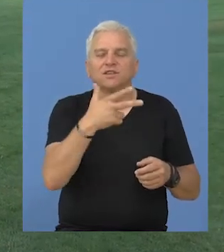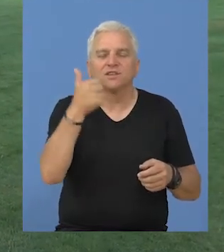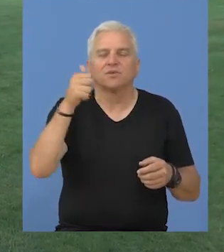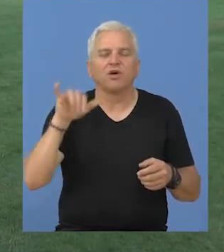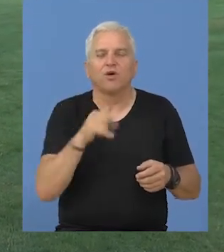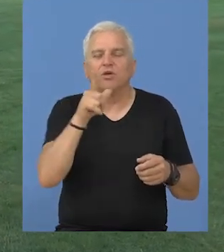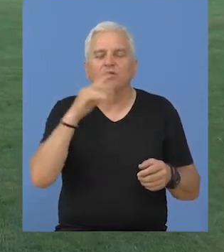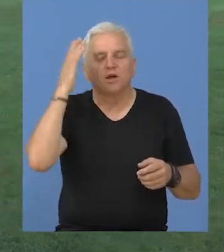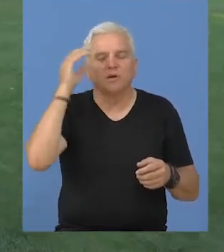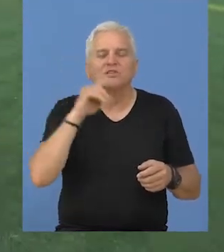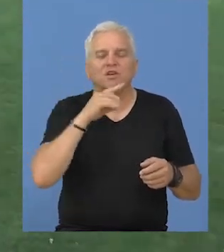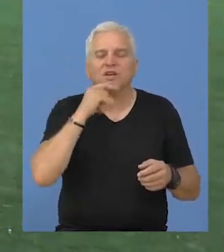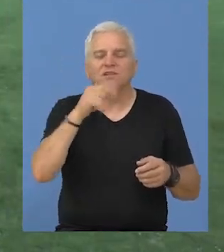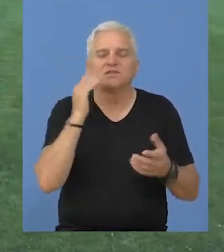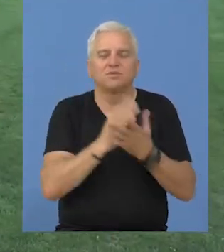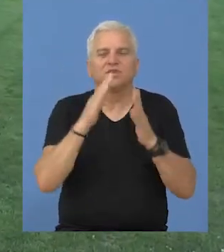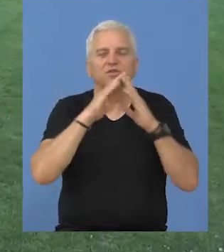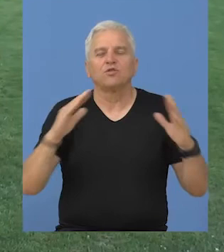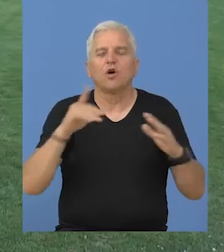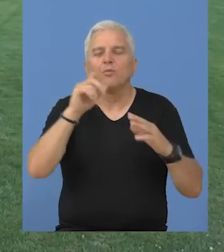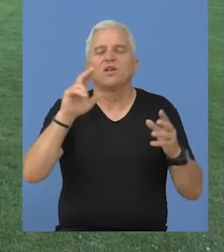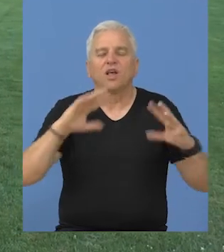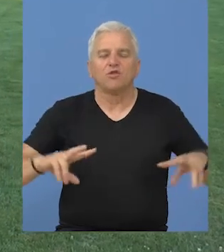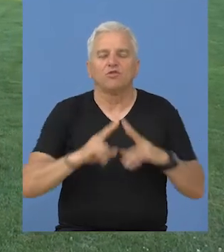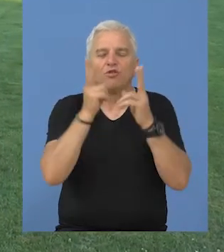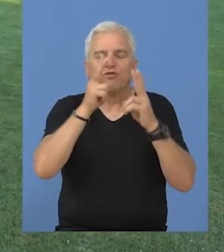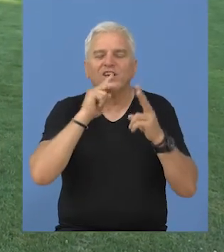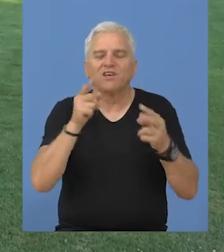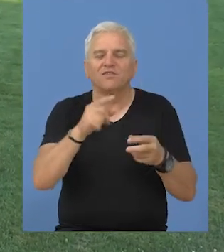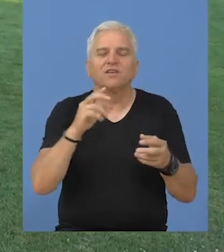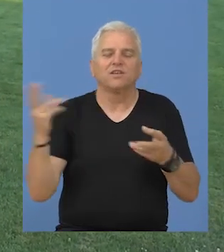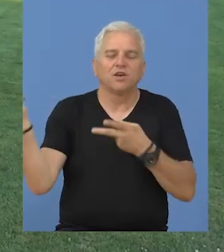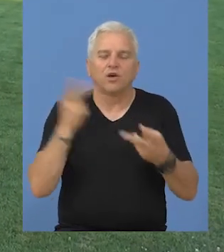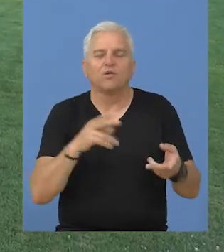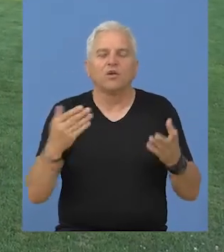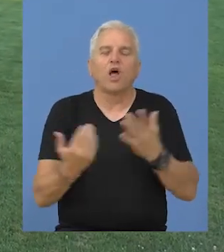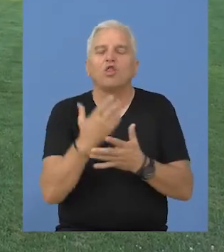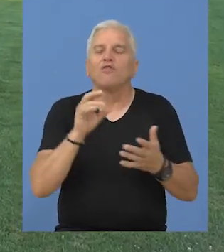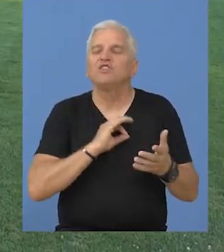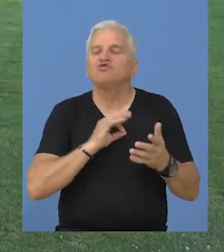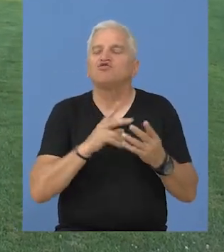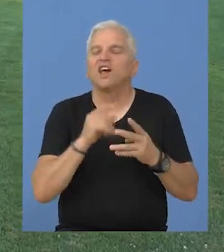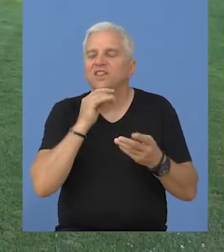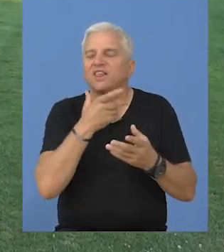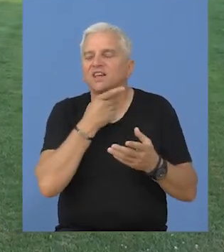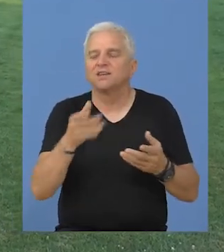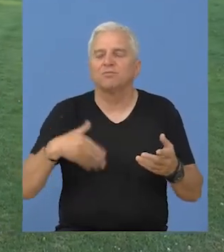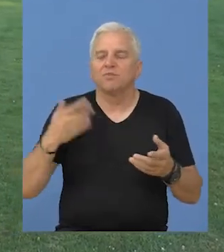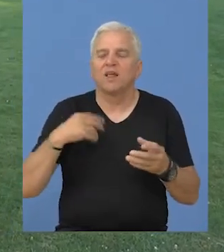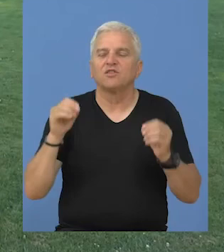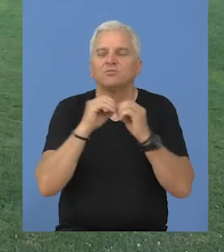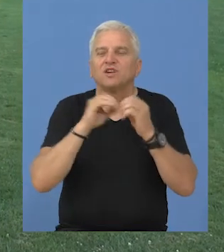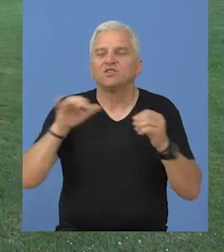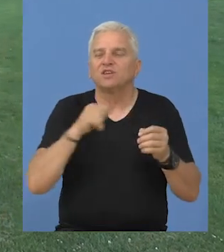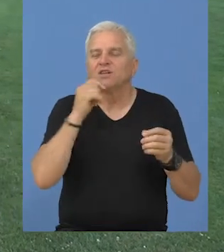Vojvodine. 30. i 31. jula Bačko gradište bit će domaćin svog trofeja, a u goste dolazi preporod iz Novog